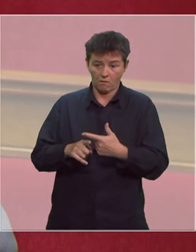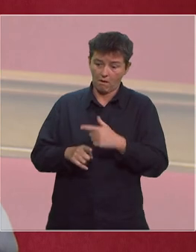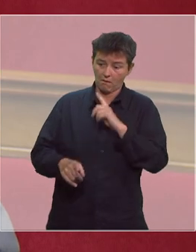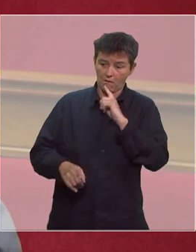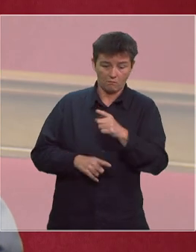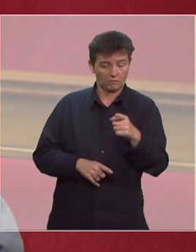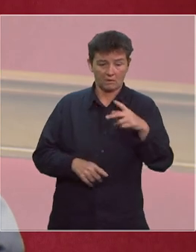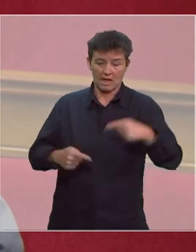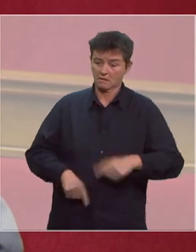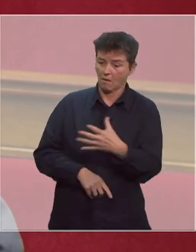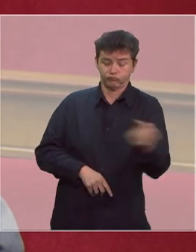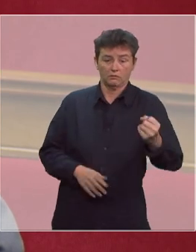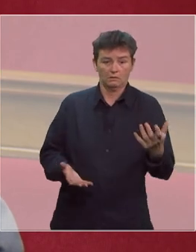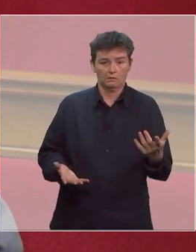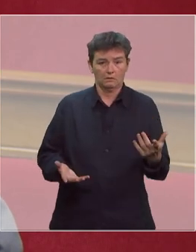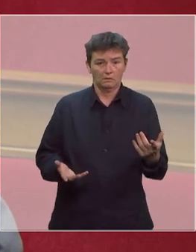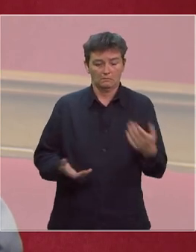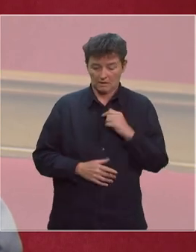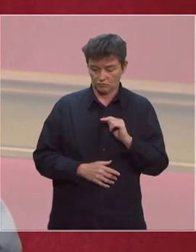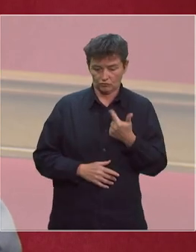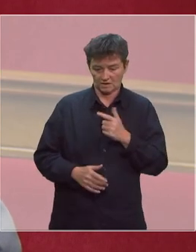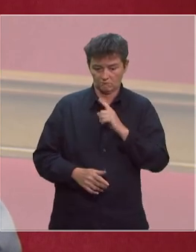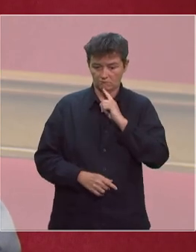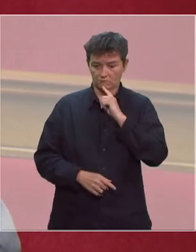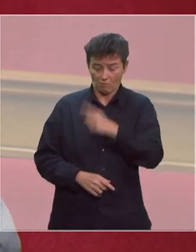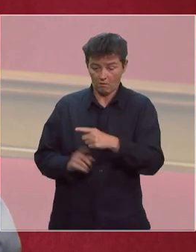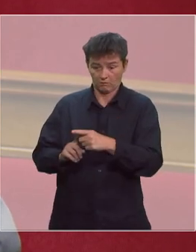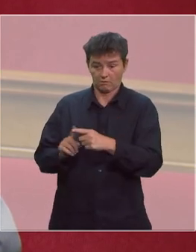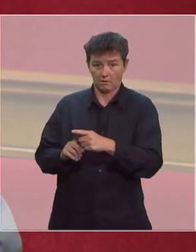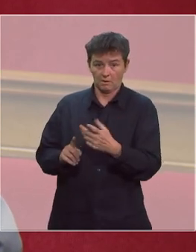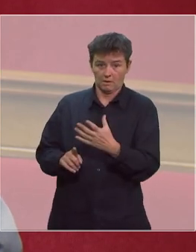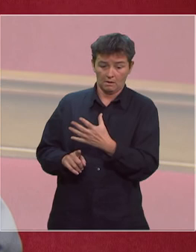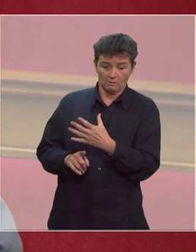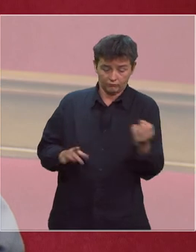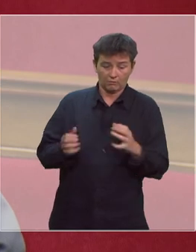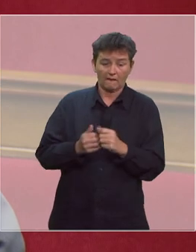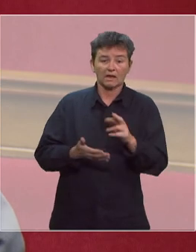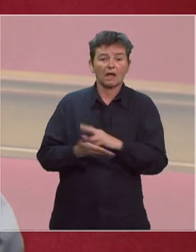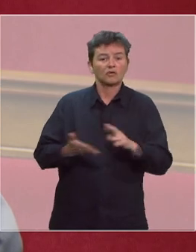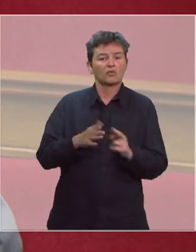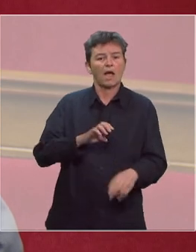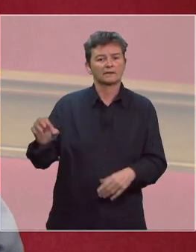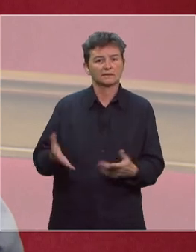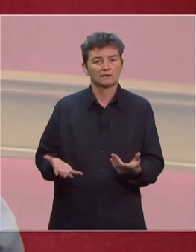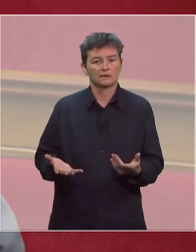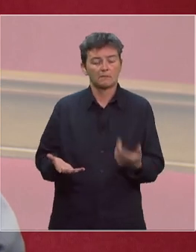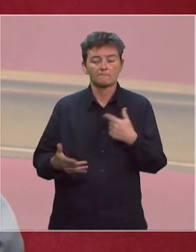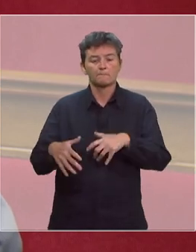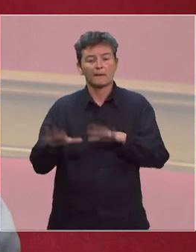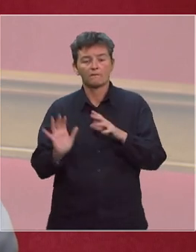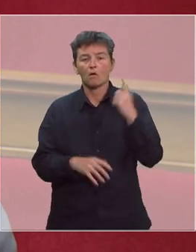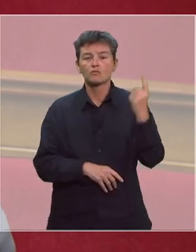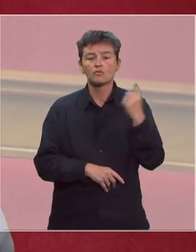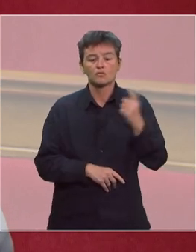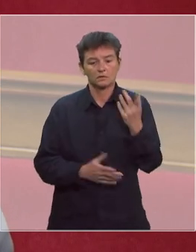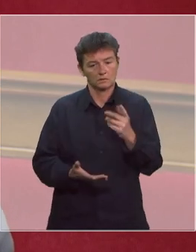concertation alors même que la seconde commande était concertée avec la région Grand Est. Or, pour Belfort et Mulhouse, le